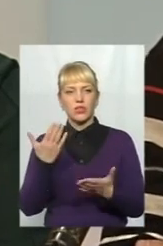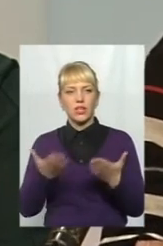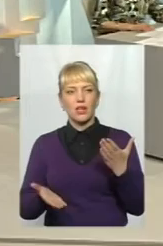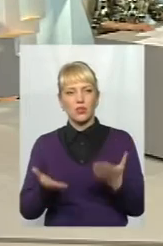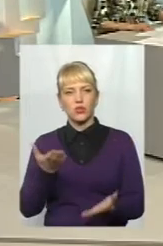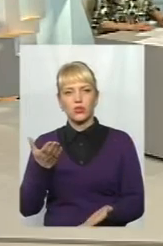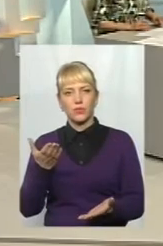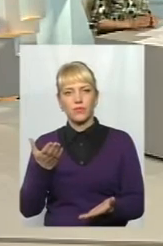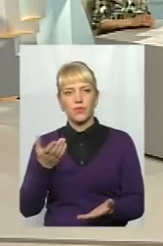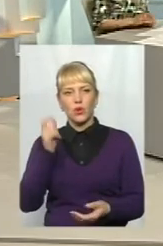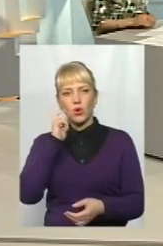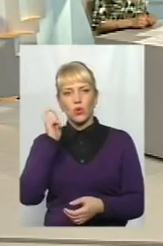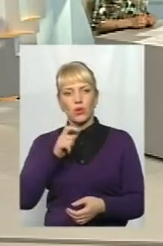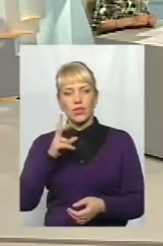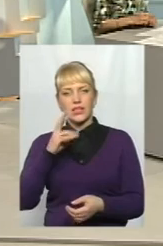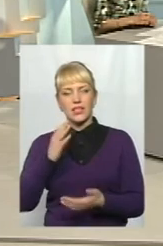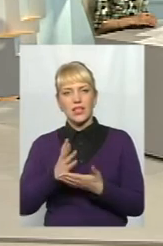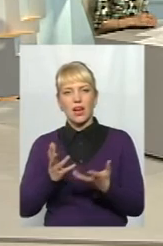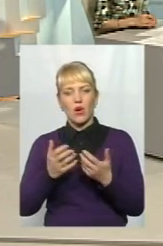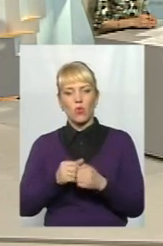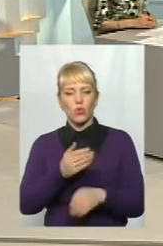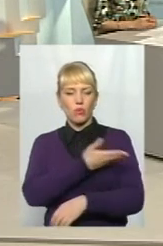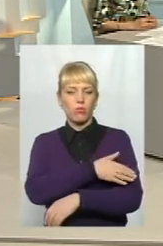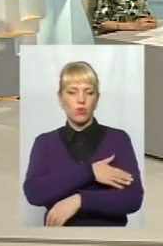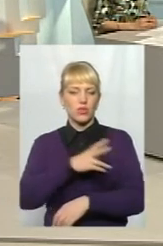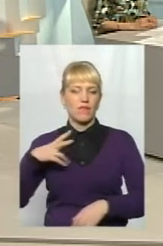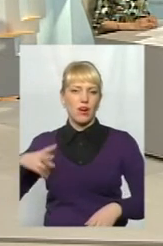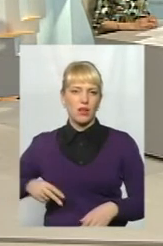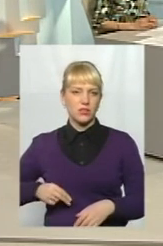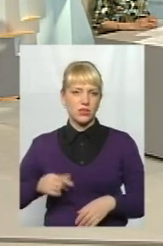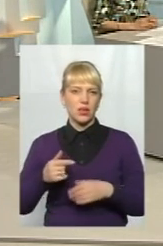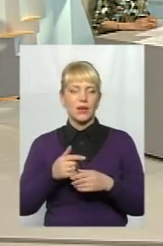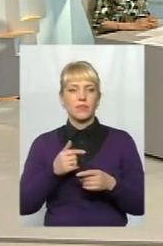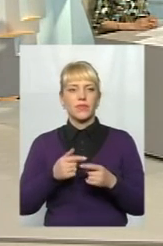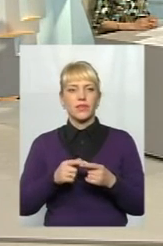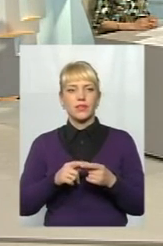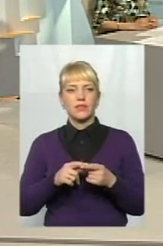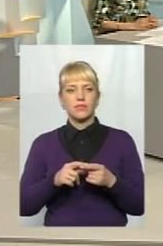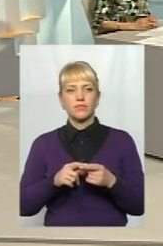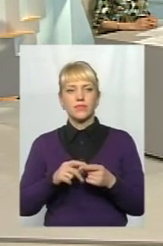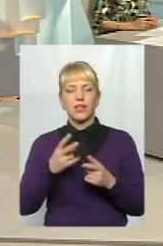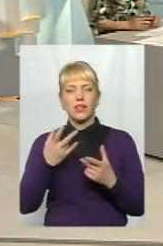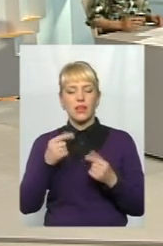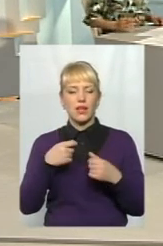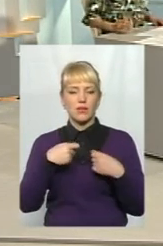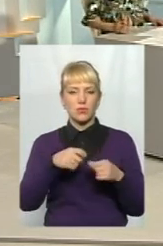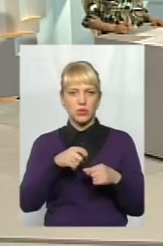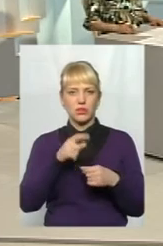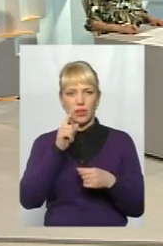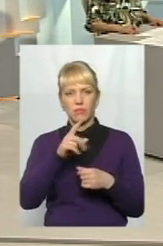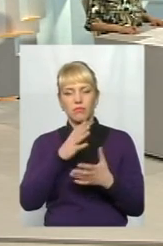конкуренція за рахунок Польщі, Франції, майна вазі сьогодні, в принципі, просто не дасть можливості там більше заробляти від пошту.